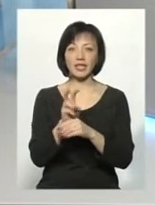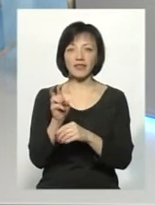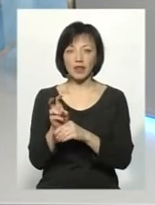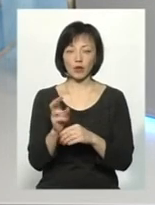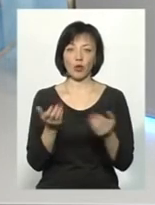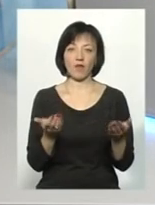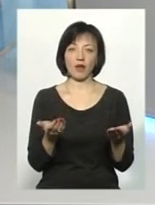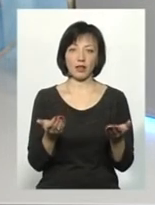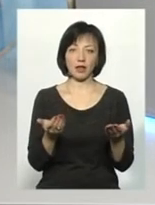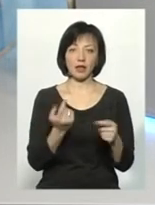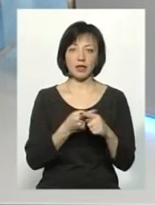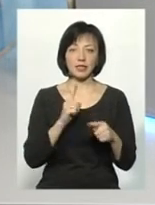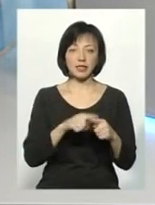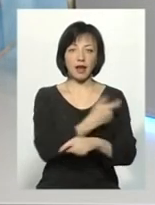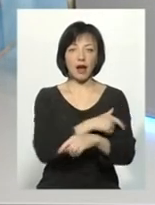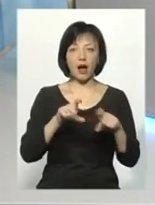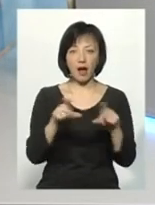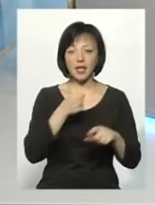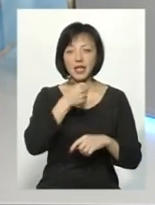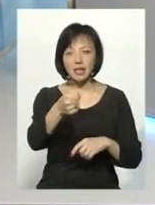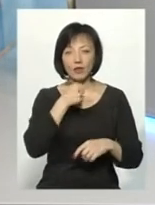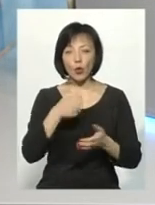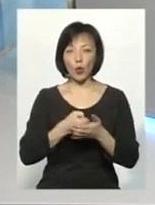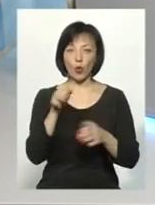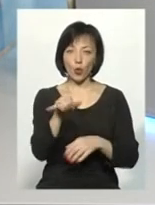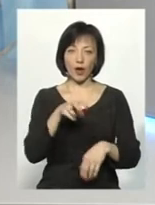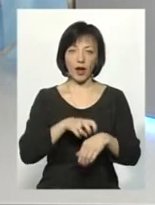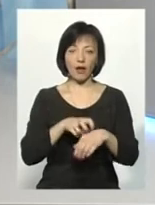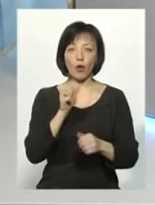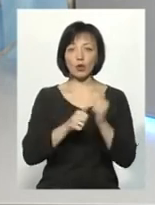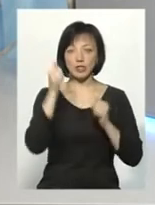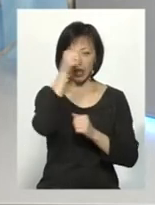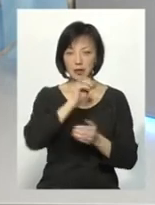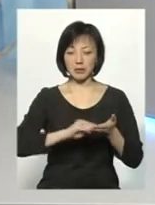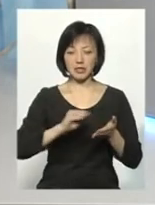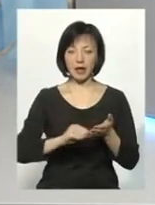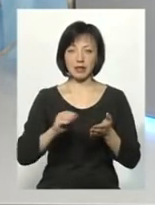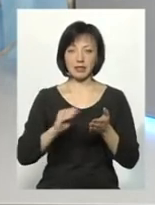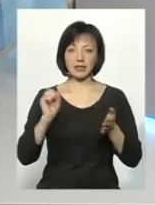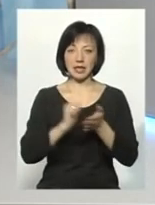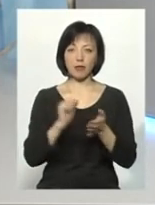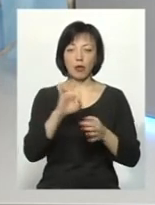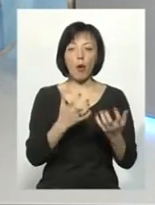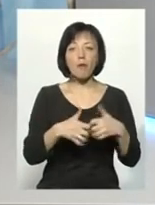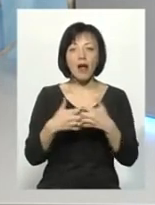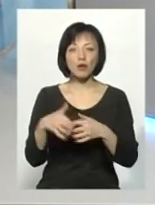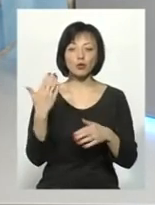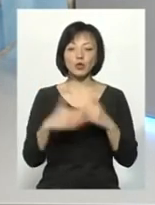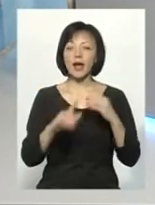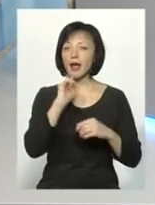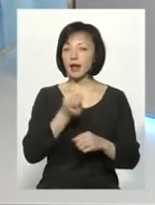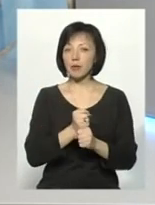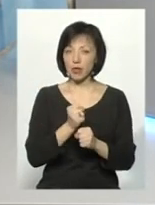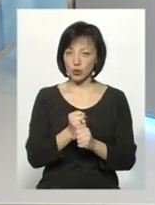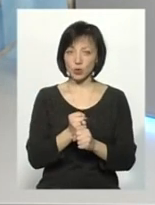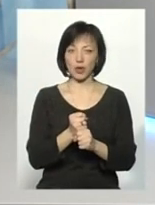в цій лікарні і брати інтерв'ю лікарів, щоб ми кожний рік писали статті також про обладнання, яке вже рік працює.